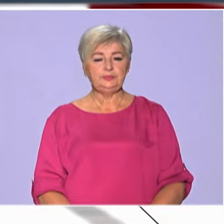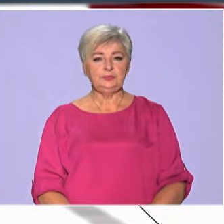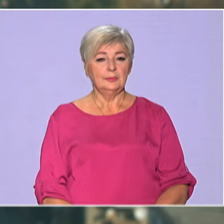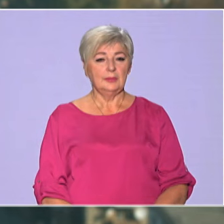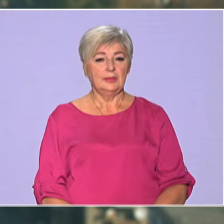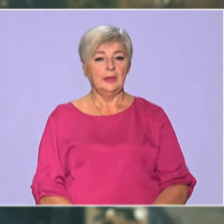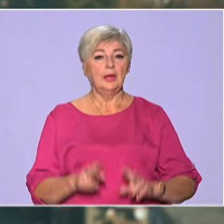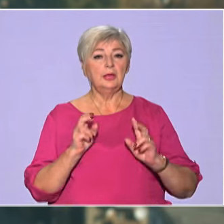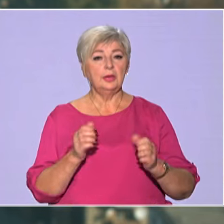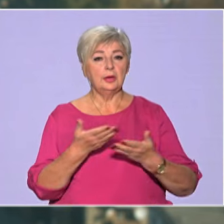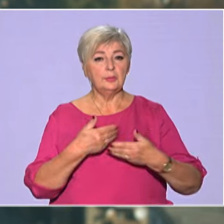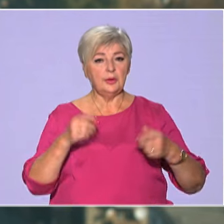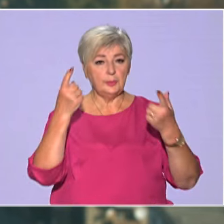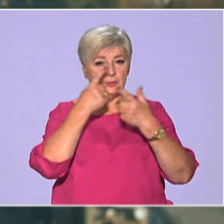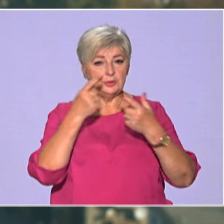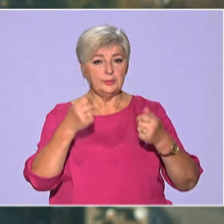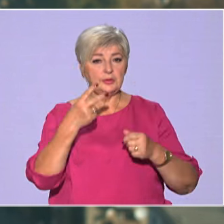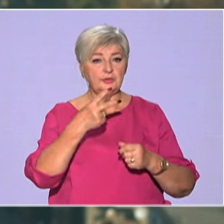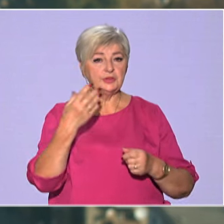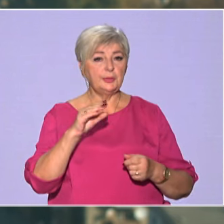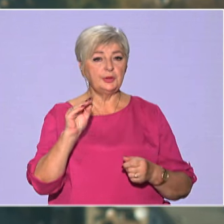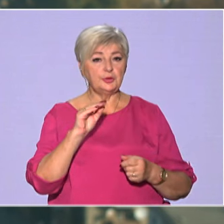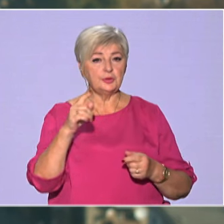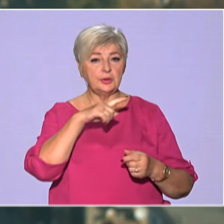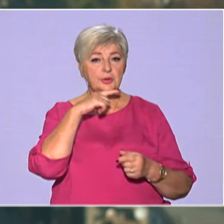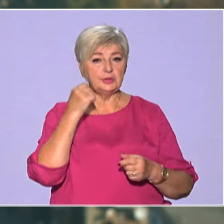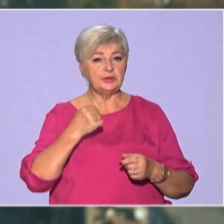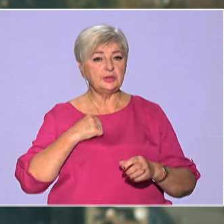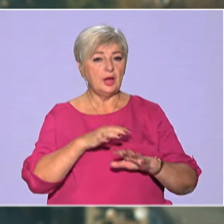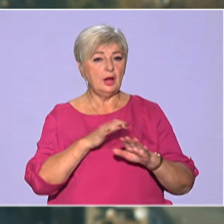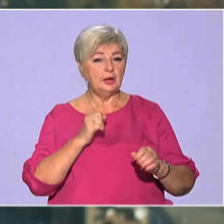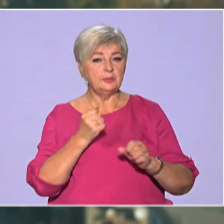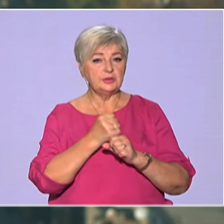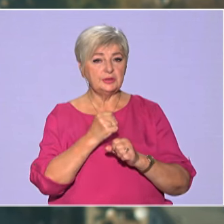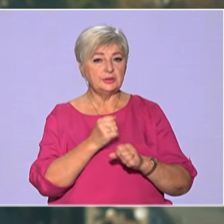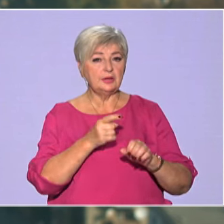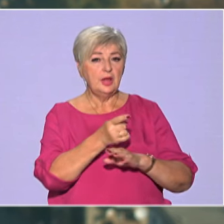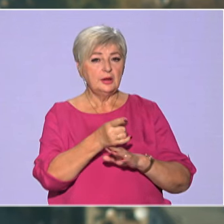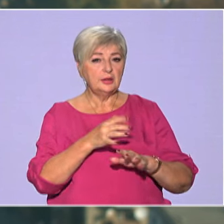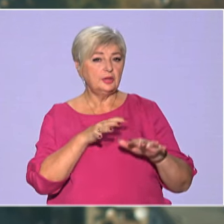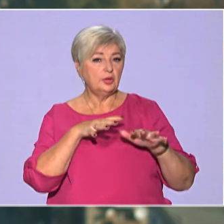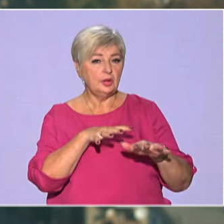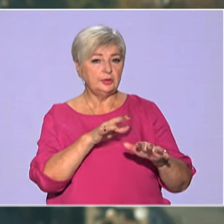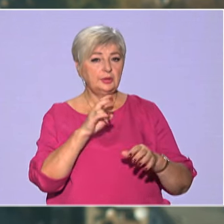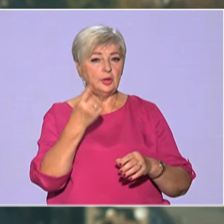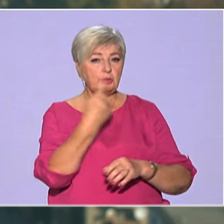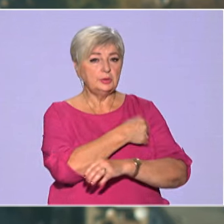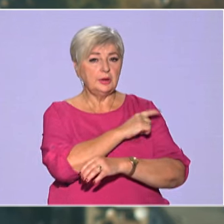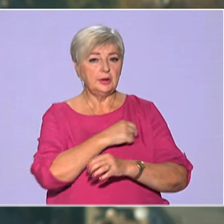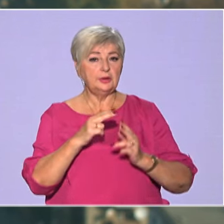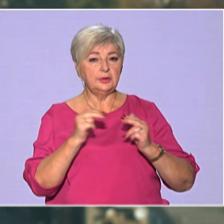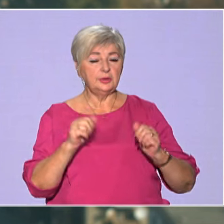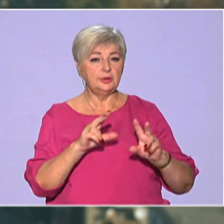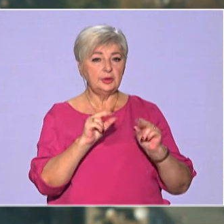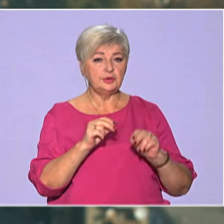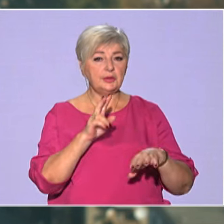Як ми повідомляли, 25 жовтня російська армія здійснила ракетну атаку на одну з лікарень Дніпра. На щастя,